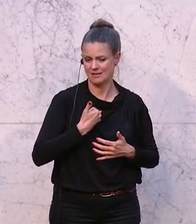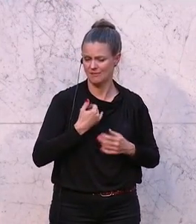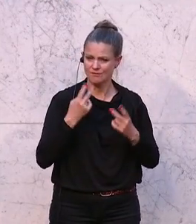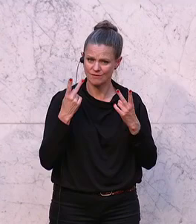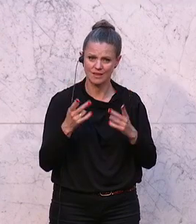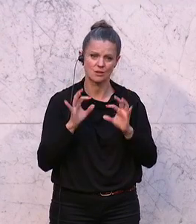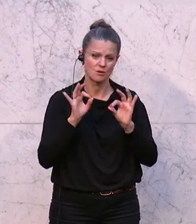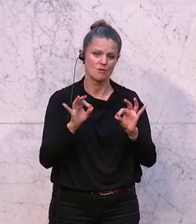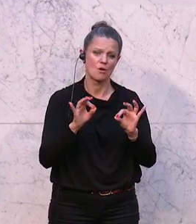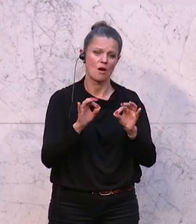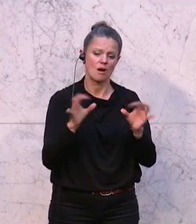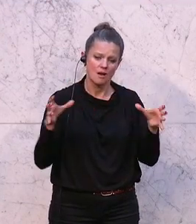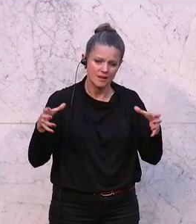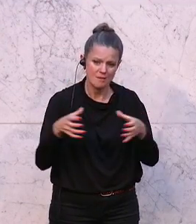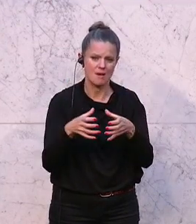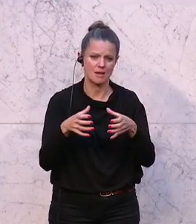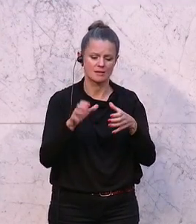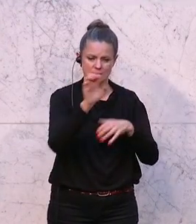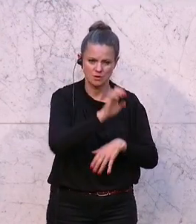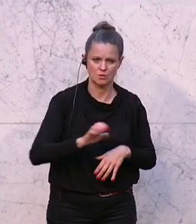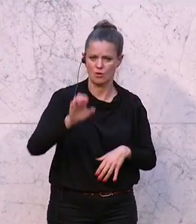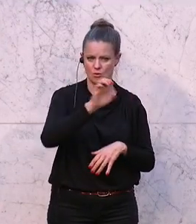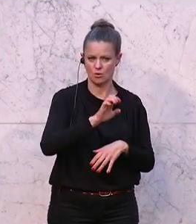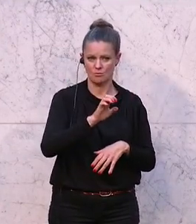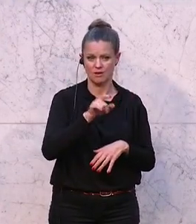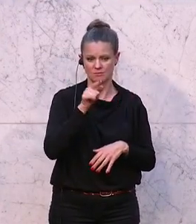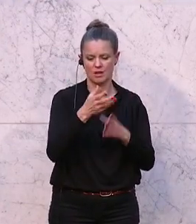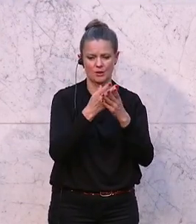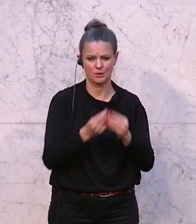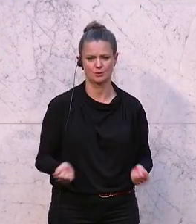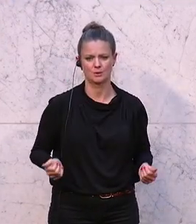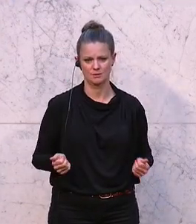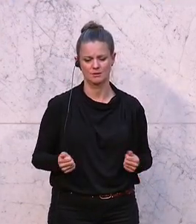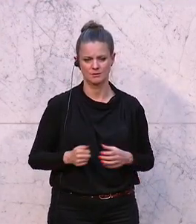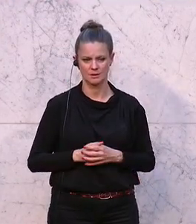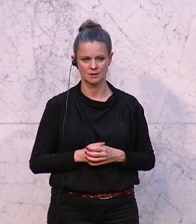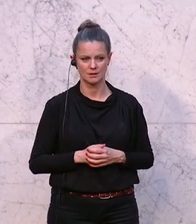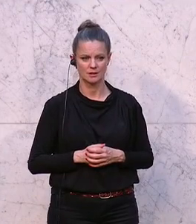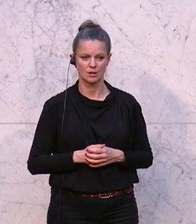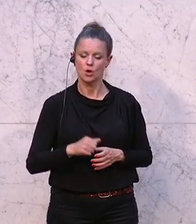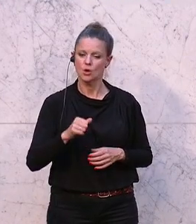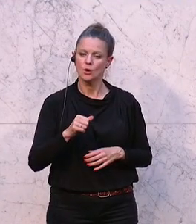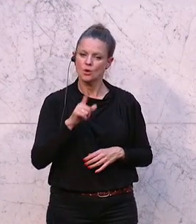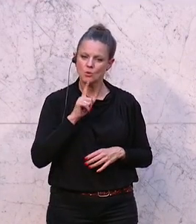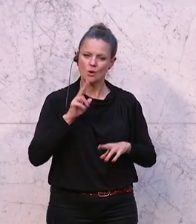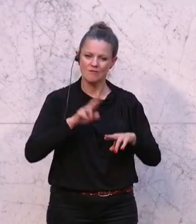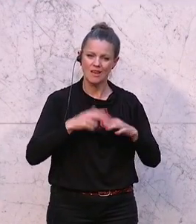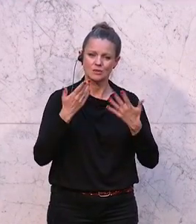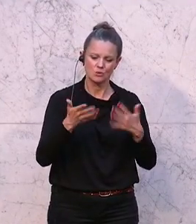für unser gemeinsames Europa, die ist verloren gegangen. Und nur, wenn wir wieder auf diese